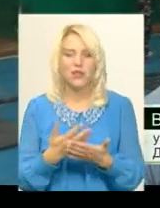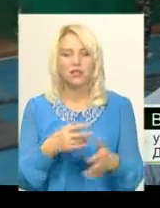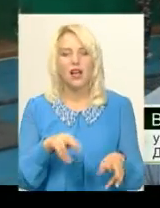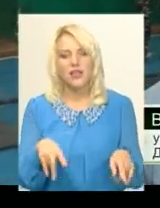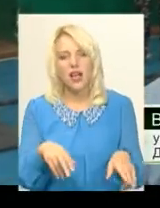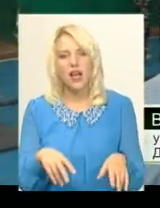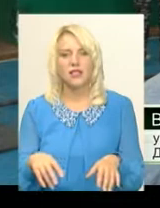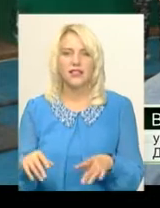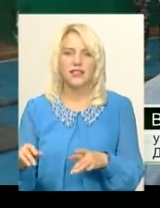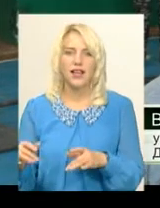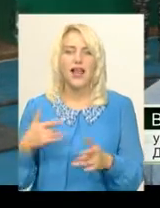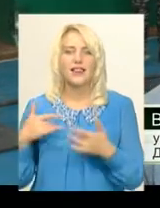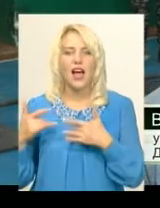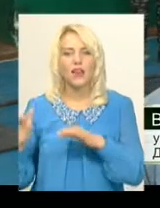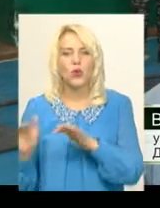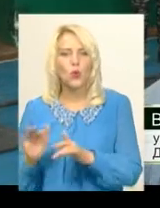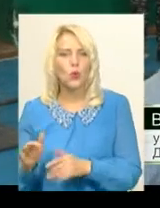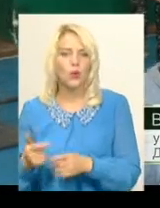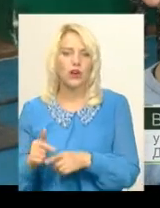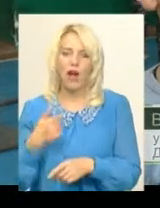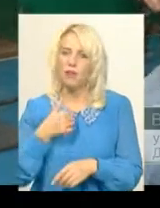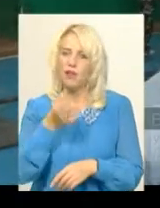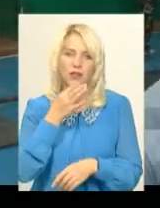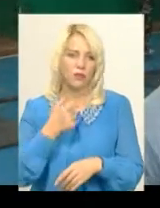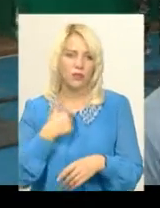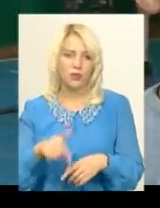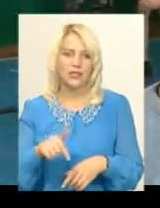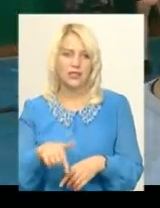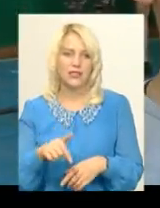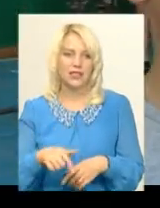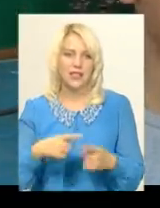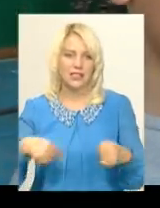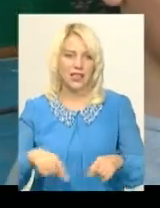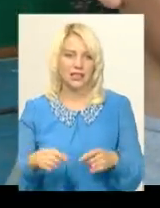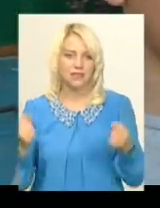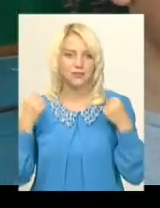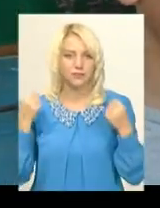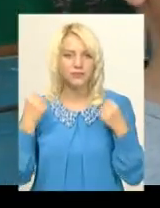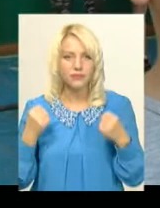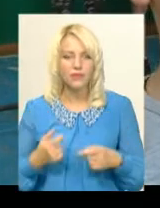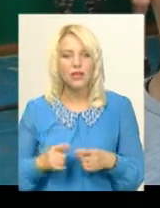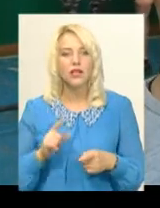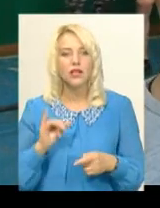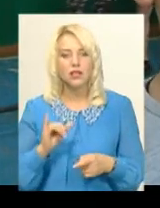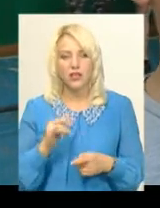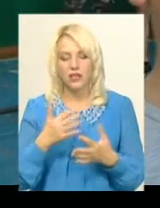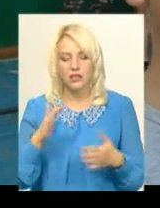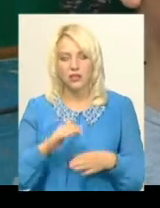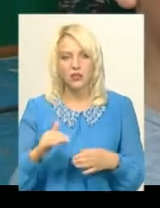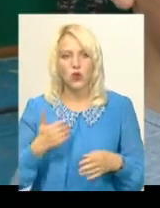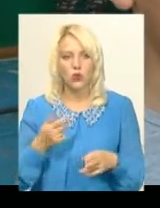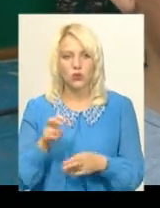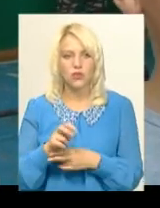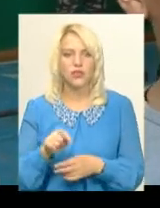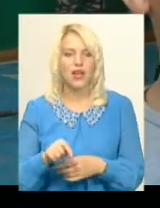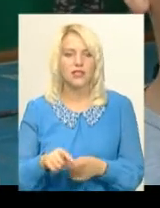театр рухів, та найбільше мені подобається ця секція. Різні діти теж хочуть ходити на цей гурток